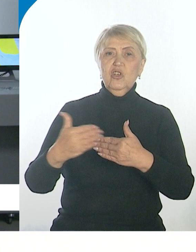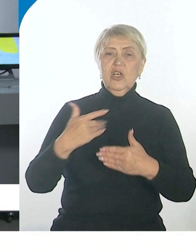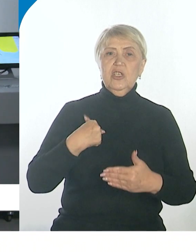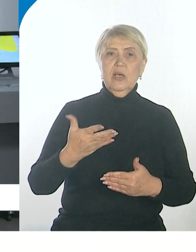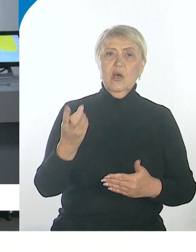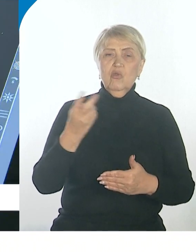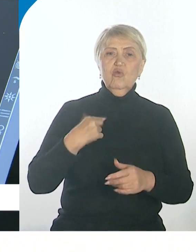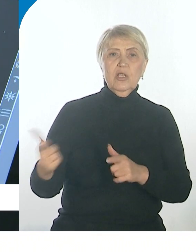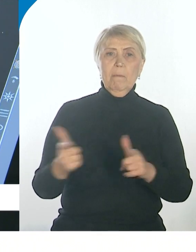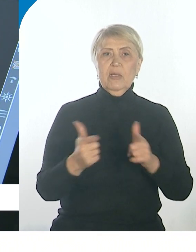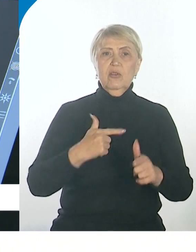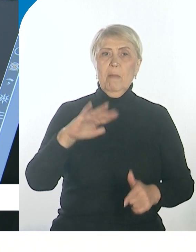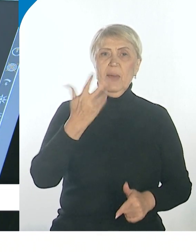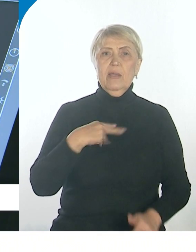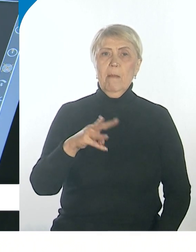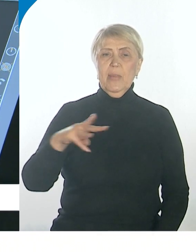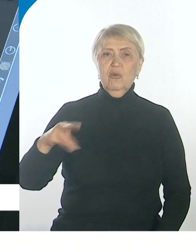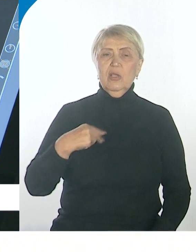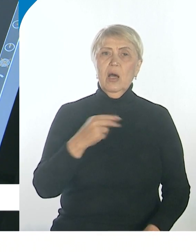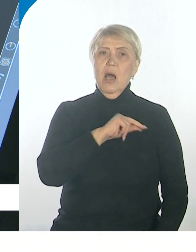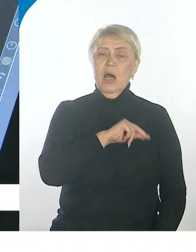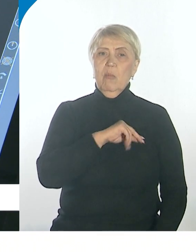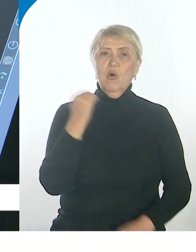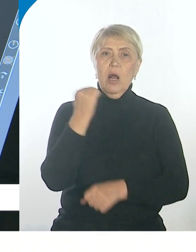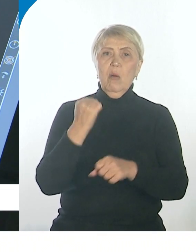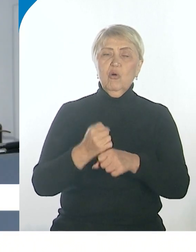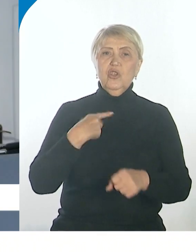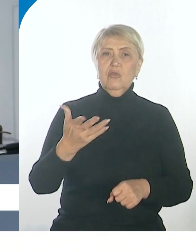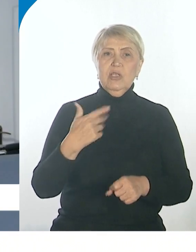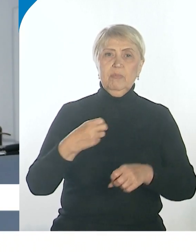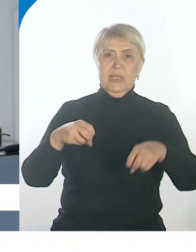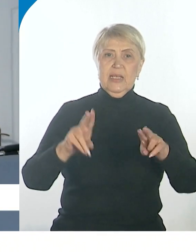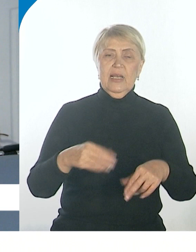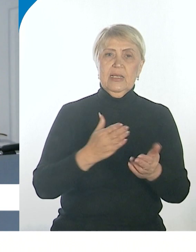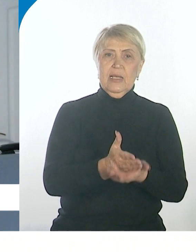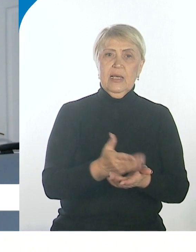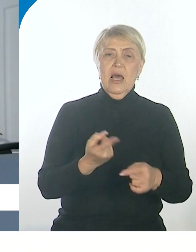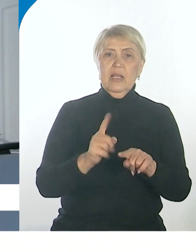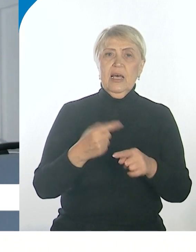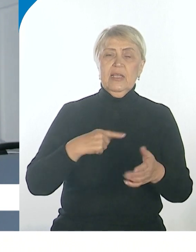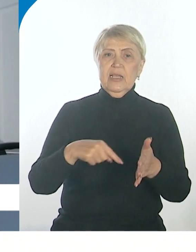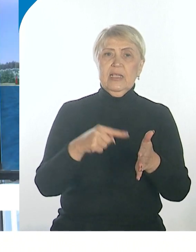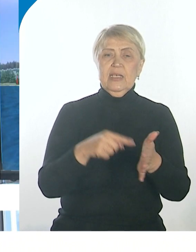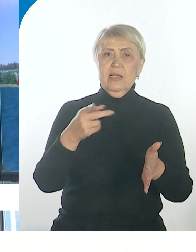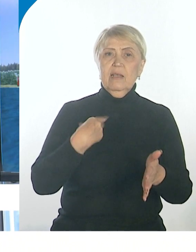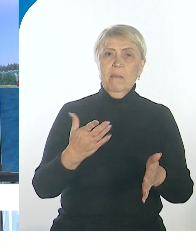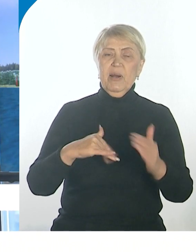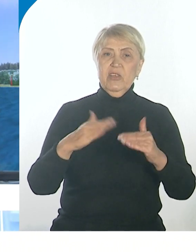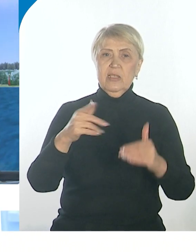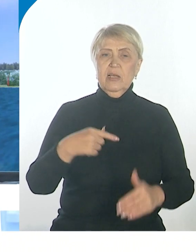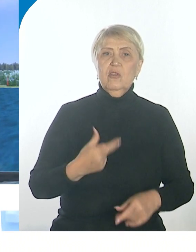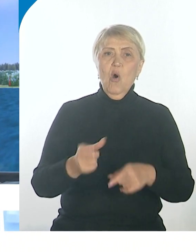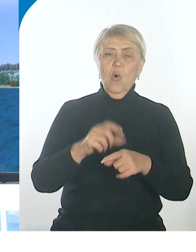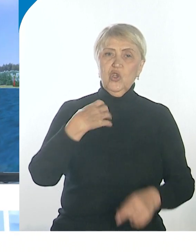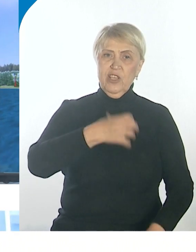подготовить порядка миллиона специалистов рабочих профессий. На это, в первую очередь, и нацелен федеральный проект «Профессионалитет». Очень